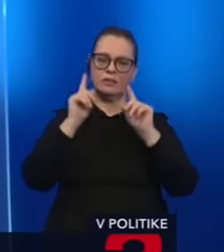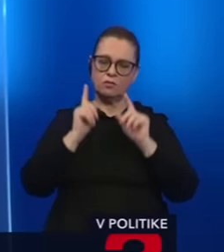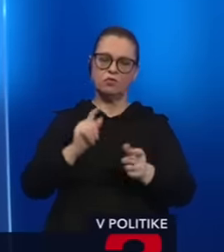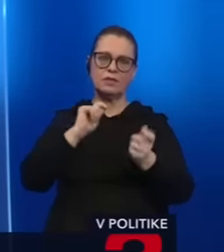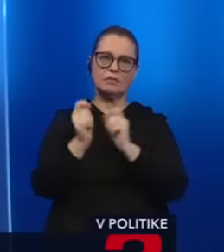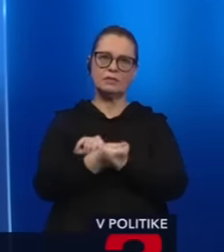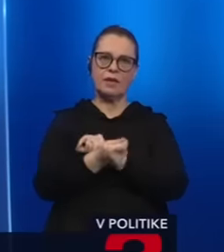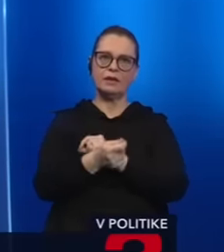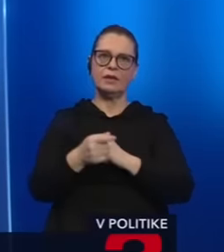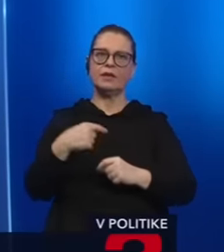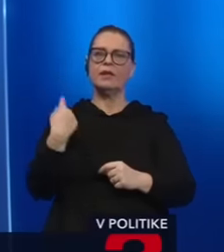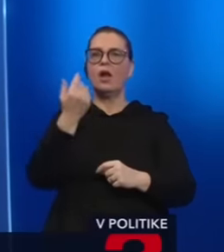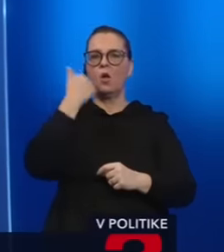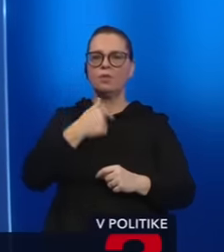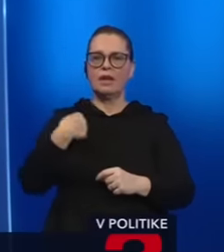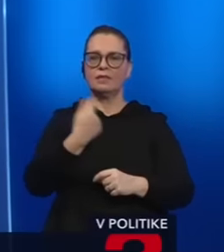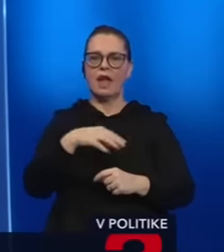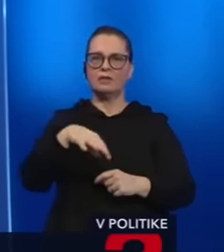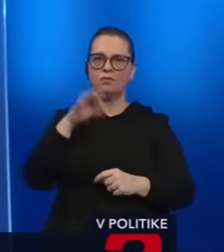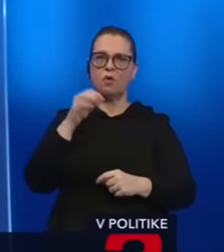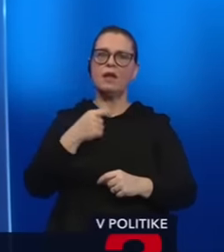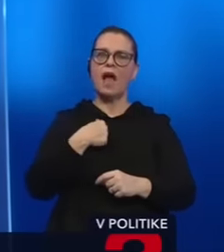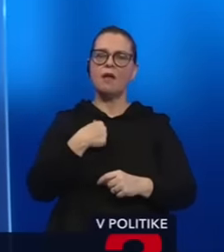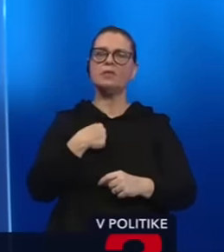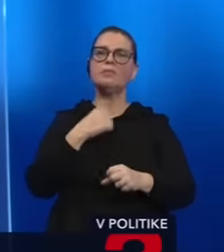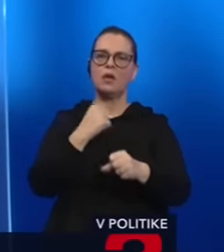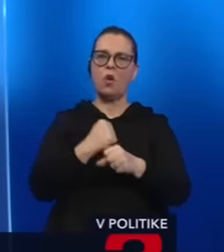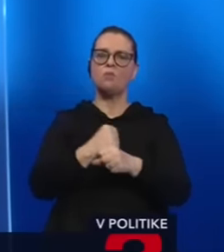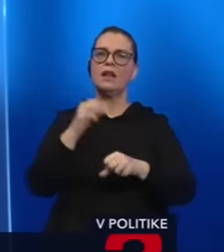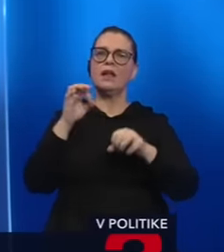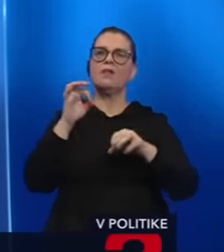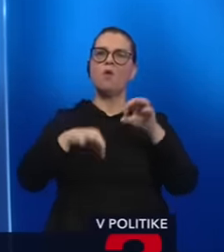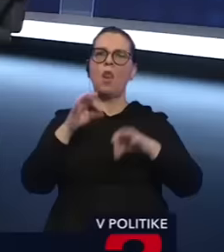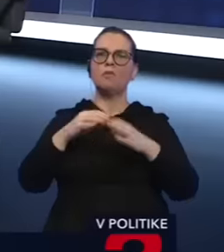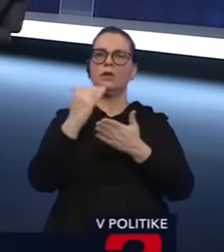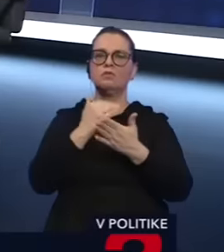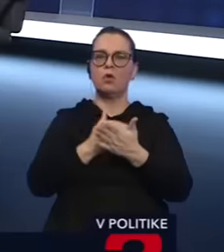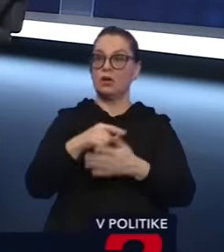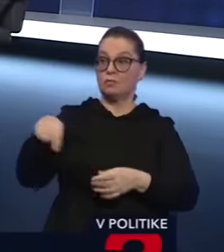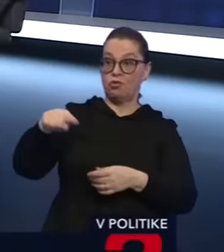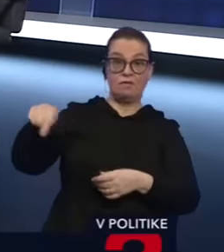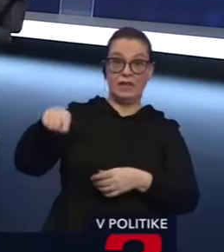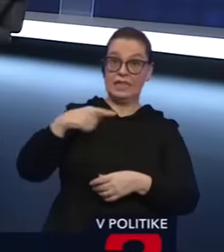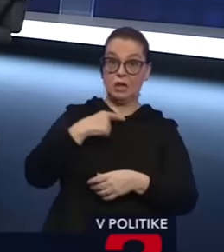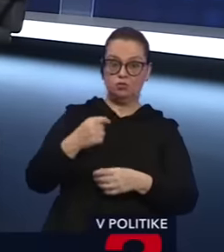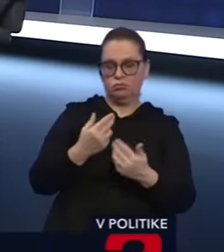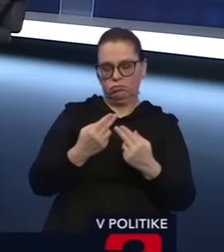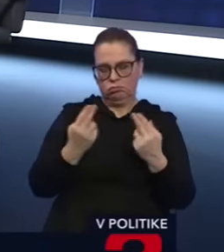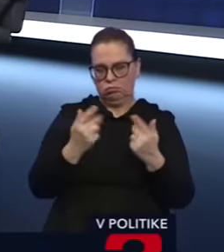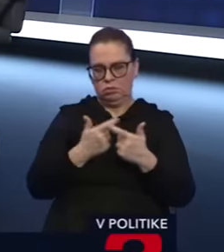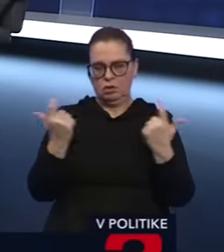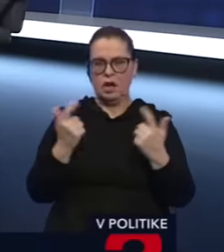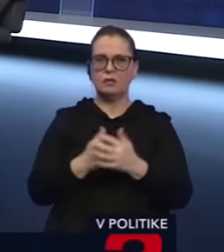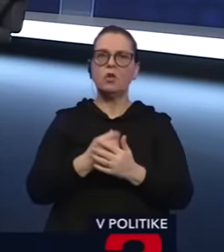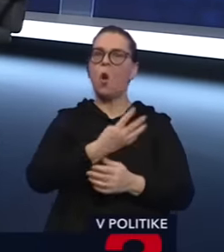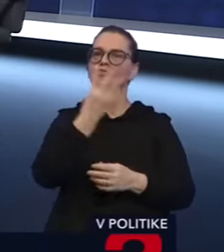efektívne fungoval. nás ľudia zvolili na to, aby sme presadzovali volebný program. To, že vy s ním nesúhlasíte, to v poriadku, veď o štý roky budete